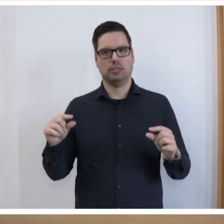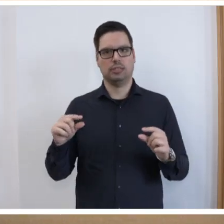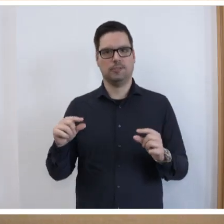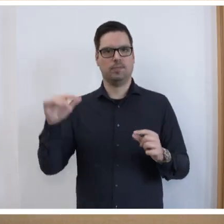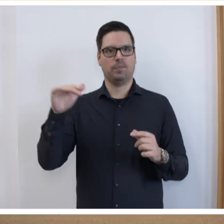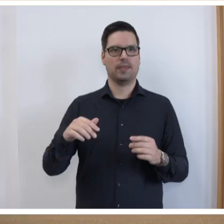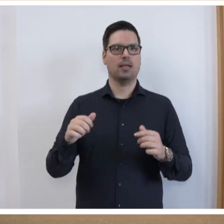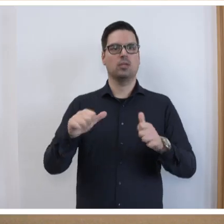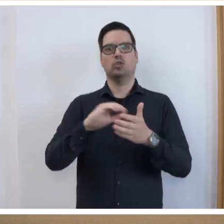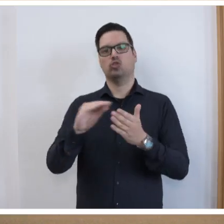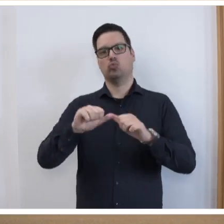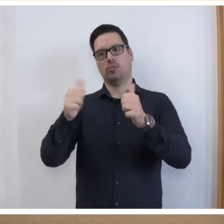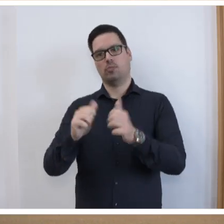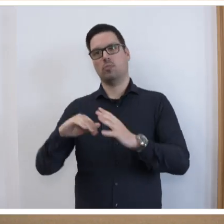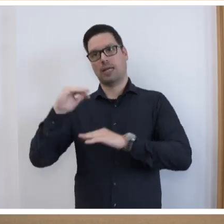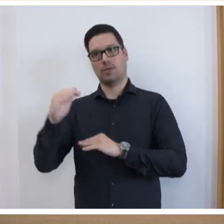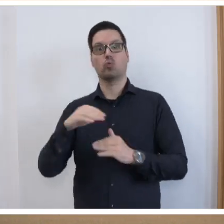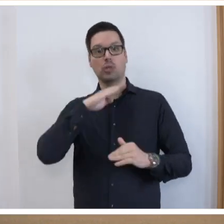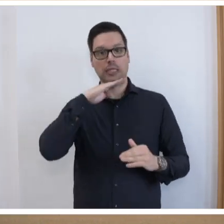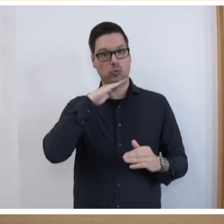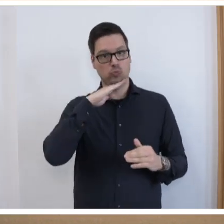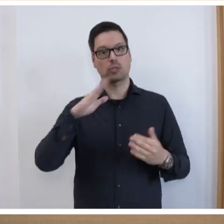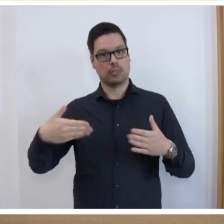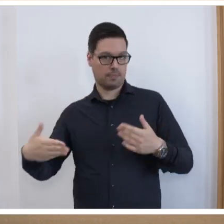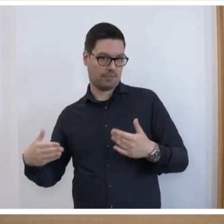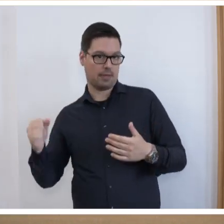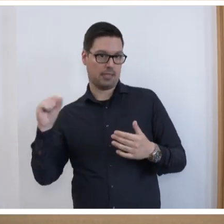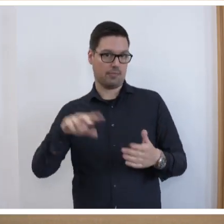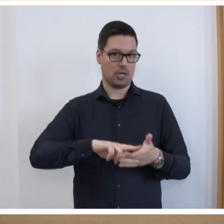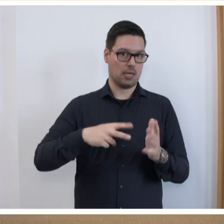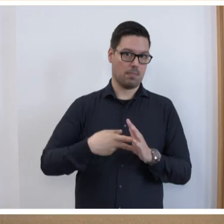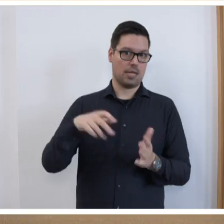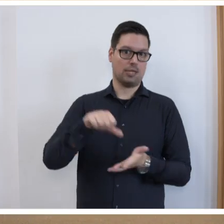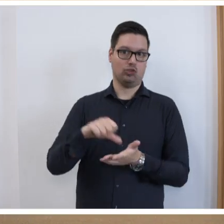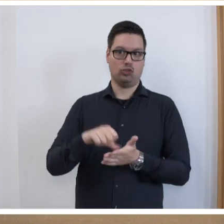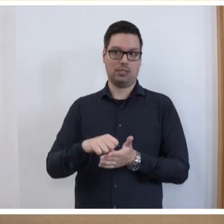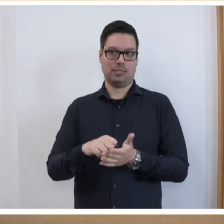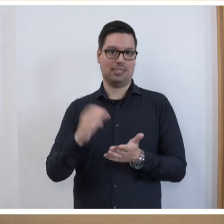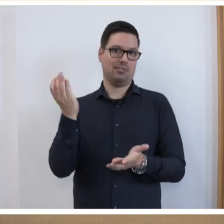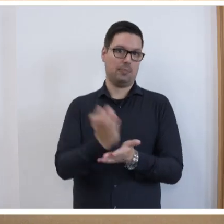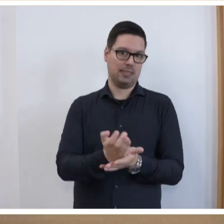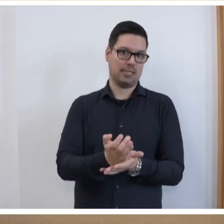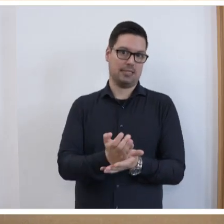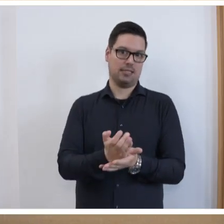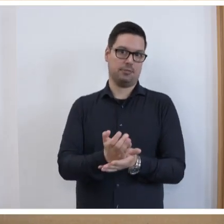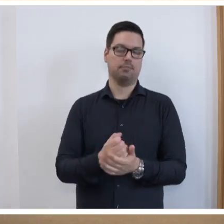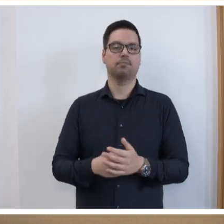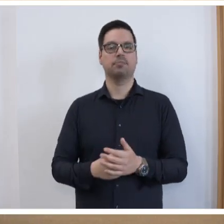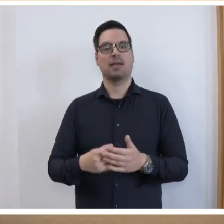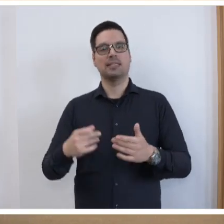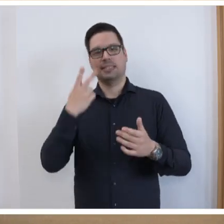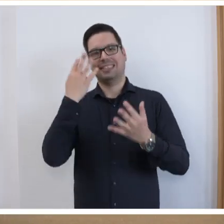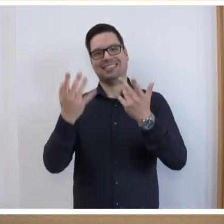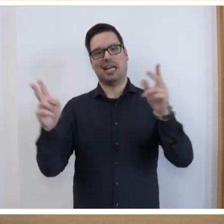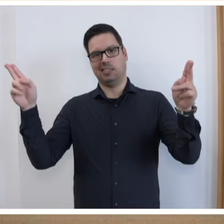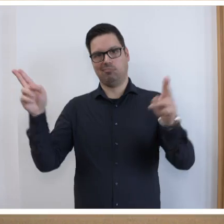Schulform übergreifend noch genügend Bewerberinnen und Bewerber, um alle Planstellen zu besetzen. Dennoch beobachten wir zurückgehende Zahlen